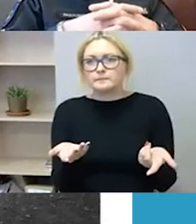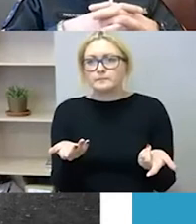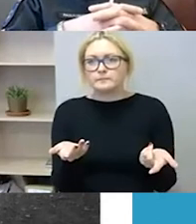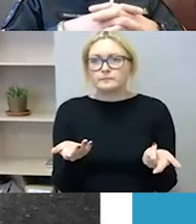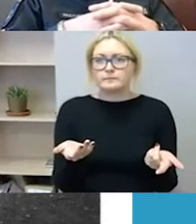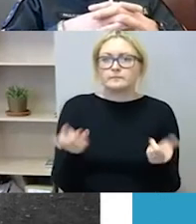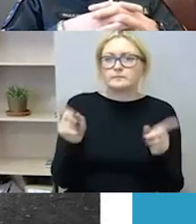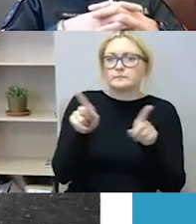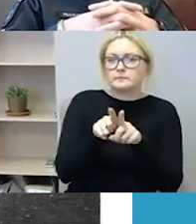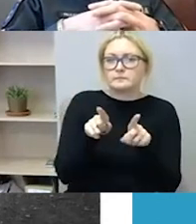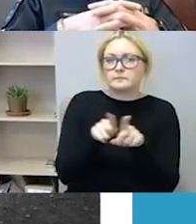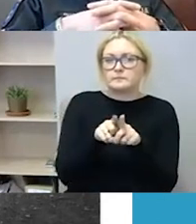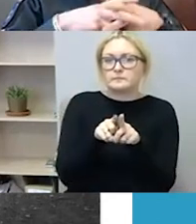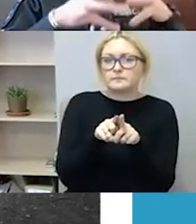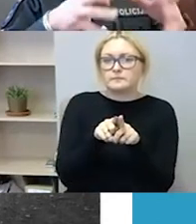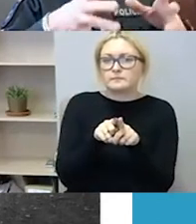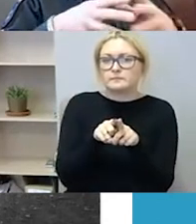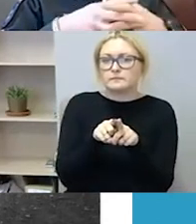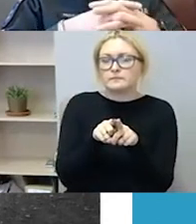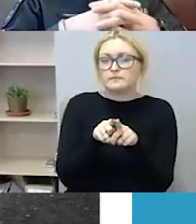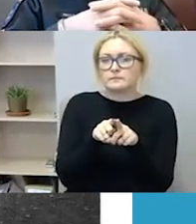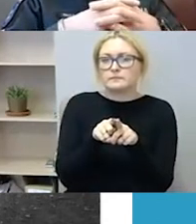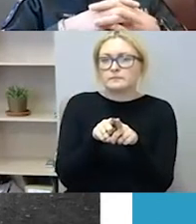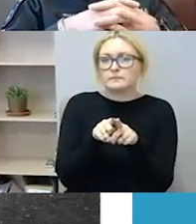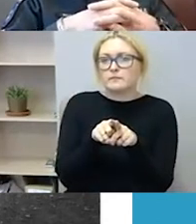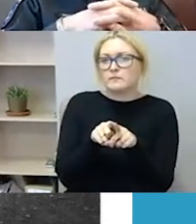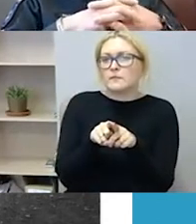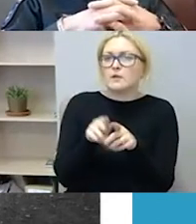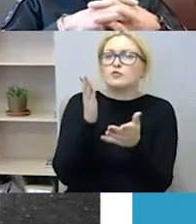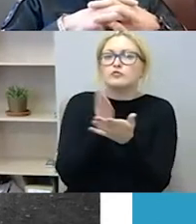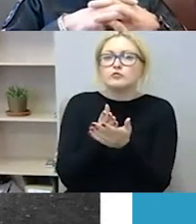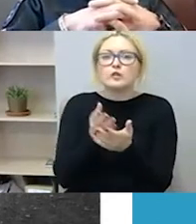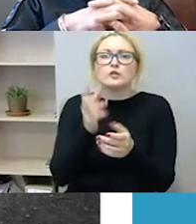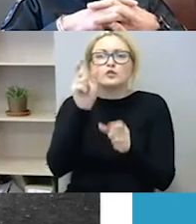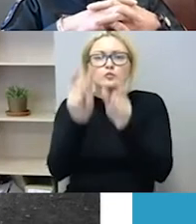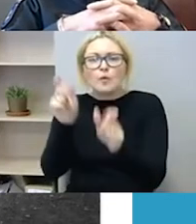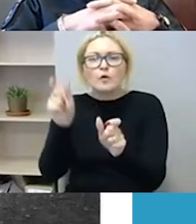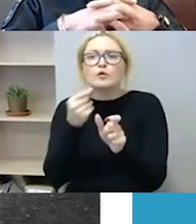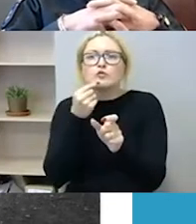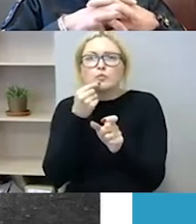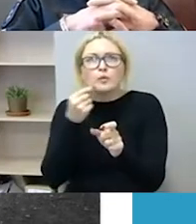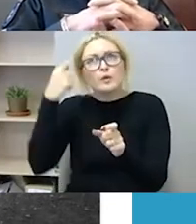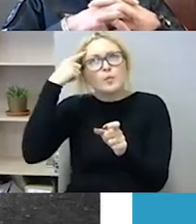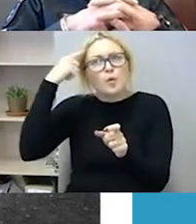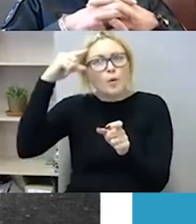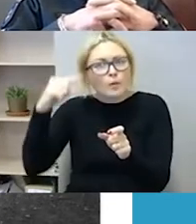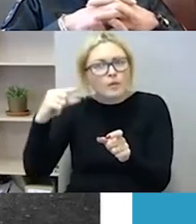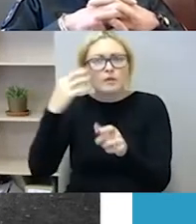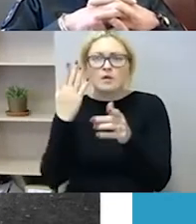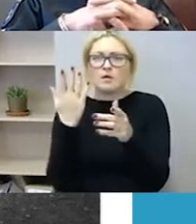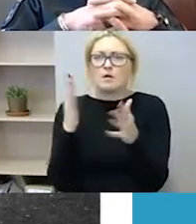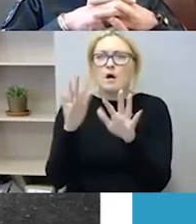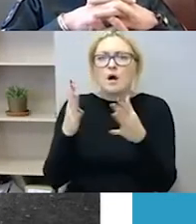apraiškos orientuotos į žmonės, kurie yra šiek tiek kitokia. Galbūt turintis protinę negalę, kažkokią fizinę negalę.